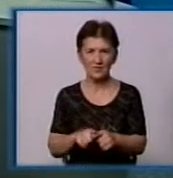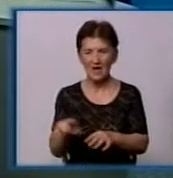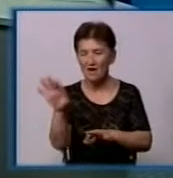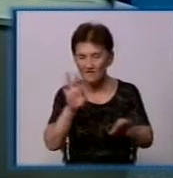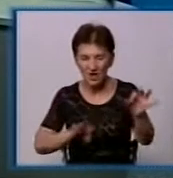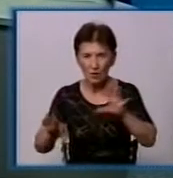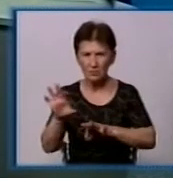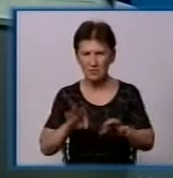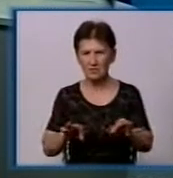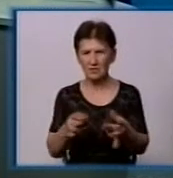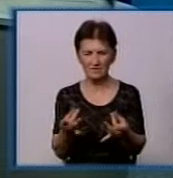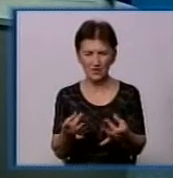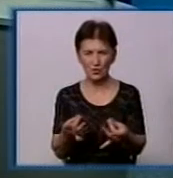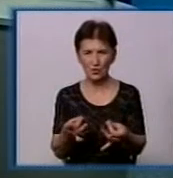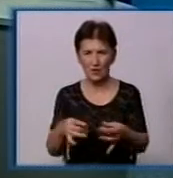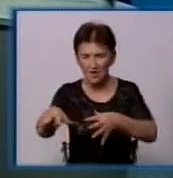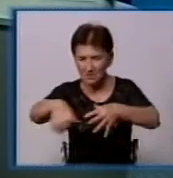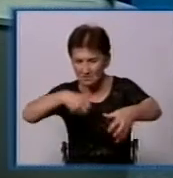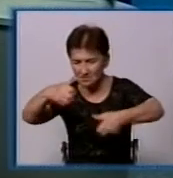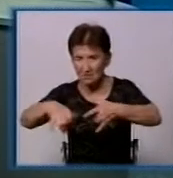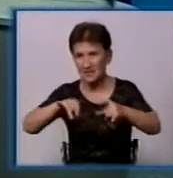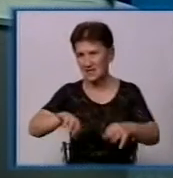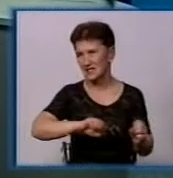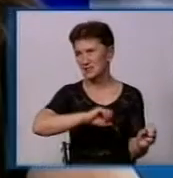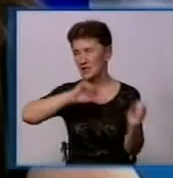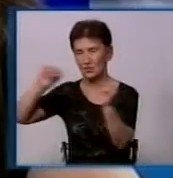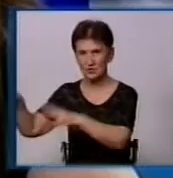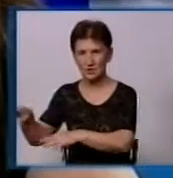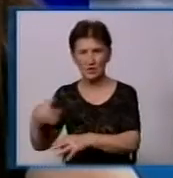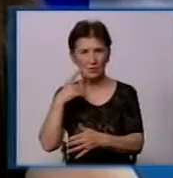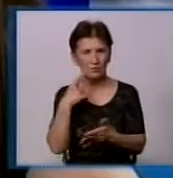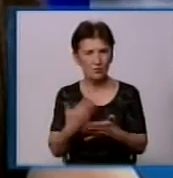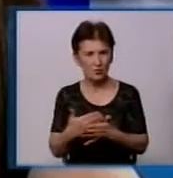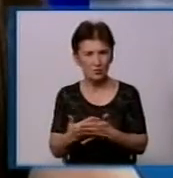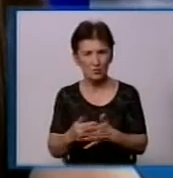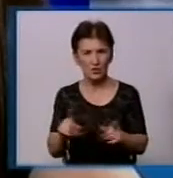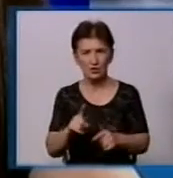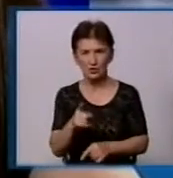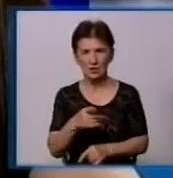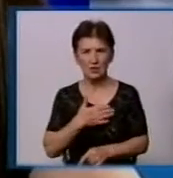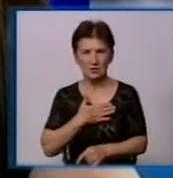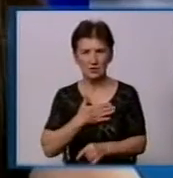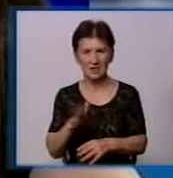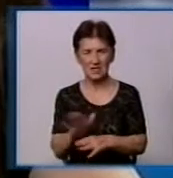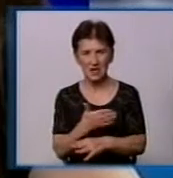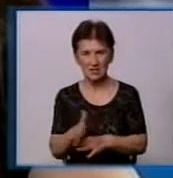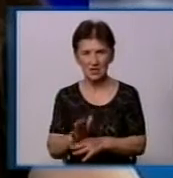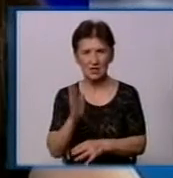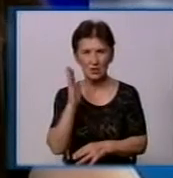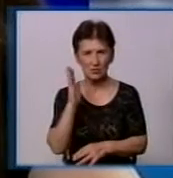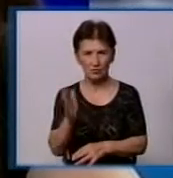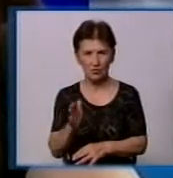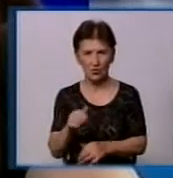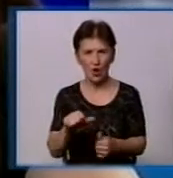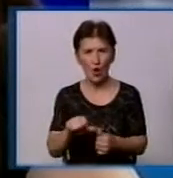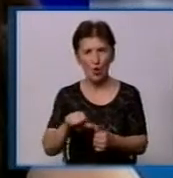баків вторжній сдаєт на ті ж пункти вторжній сдаєт. Подразумівається, що наші контейнери раздільного збору будуть вивозитися